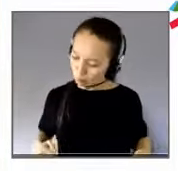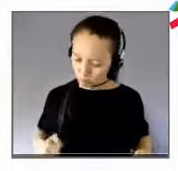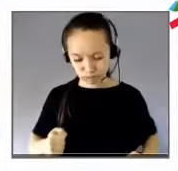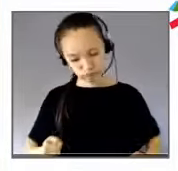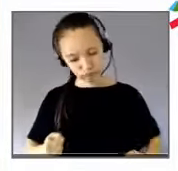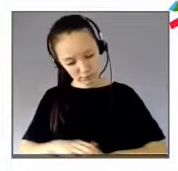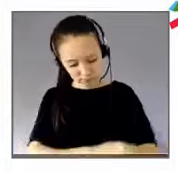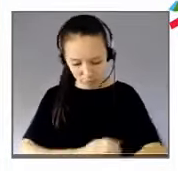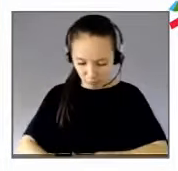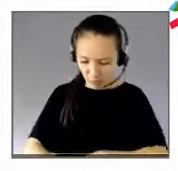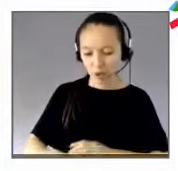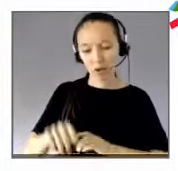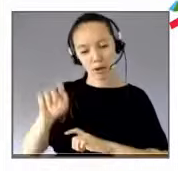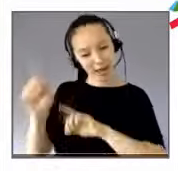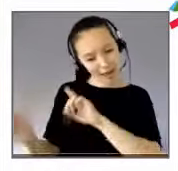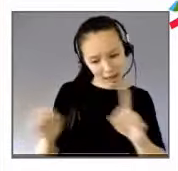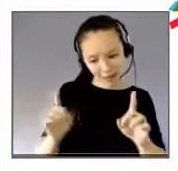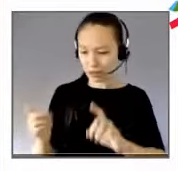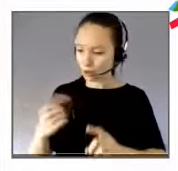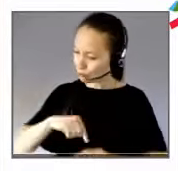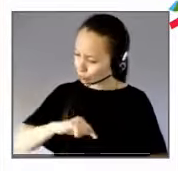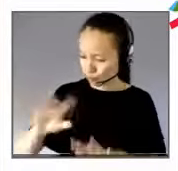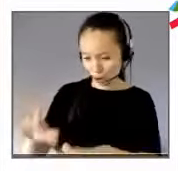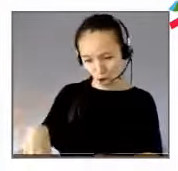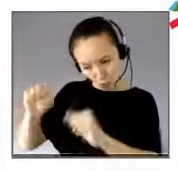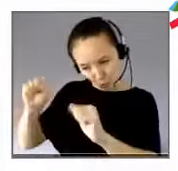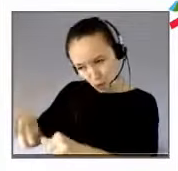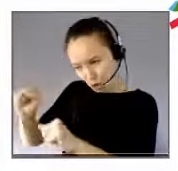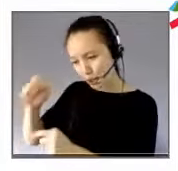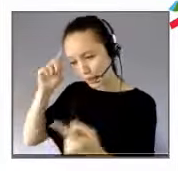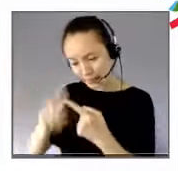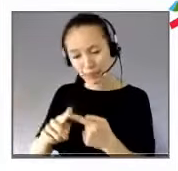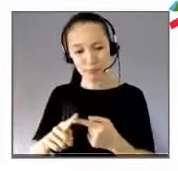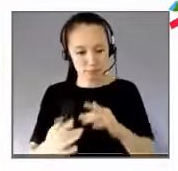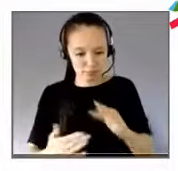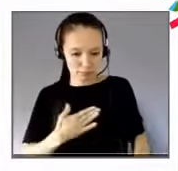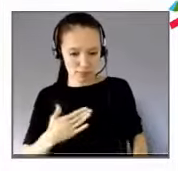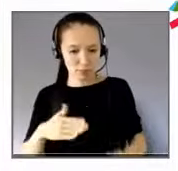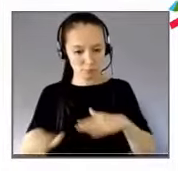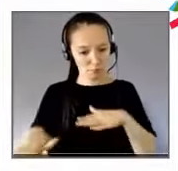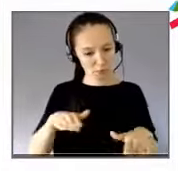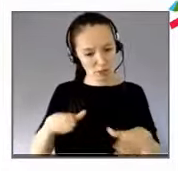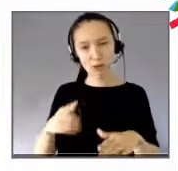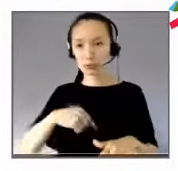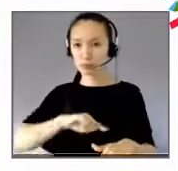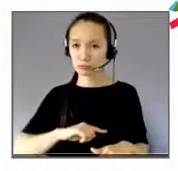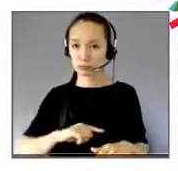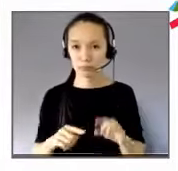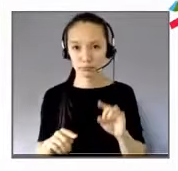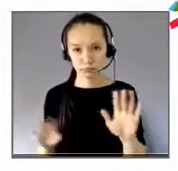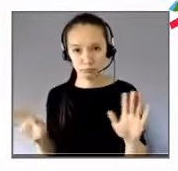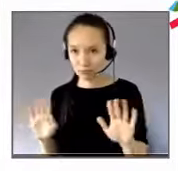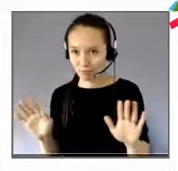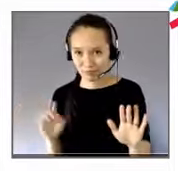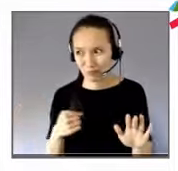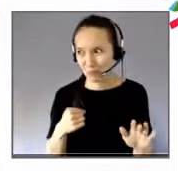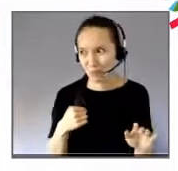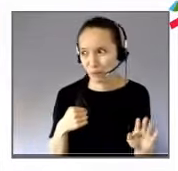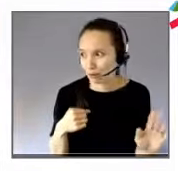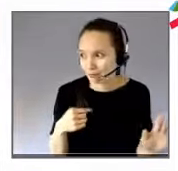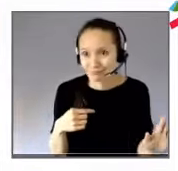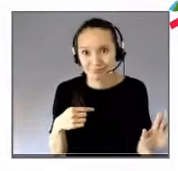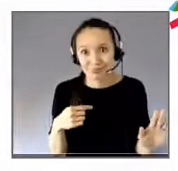alternants. » c notre façon à nous d'être fraternelle. bien sûr, bien bien sûr, pas du tout, je n'aurai jamais l'autre recuidance de dire que'est du bullshit.